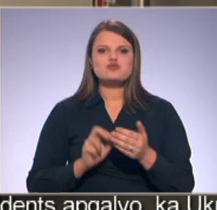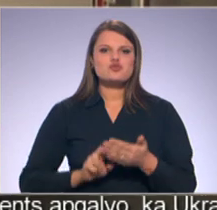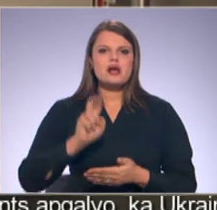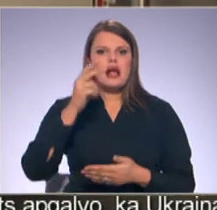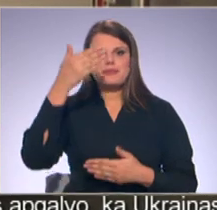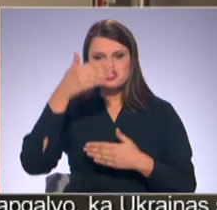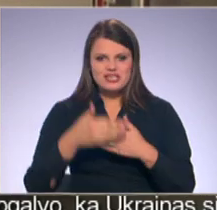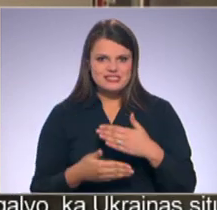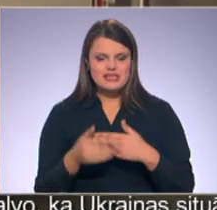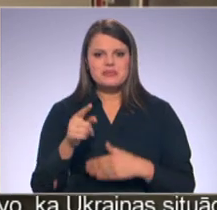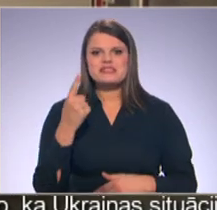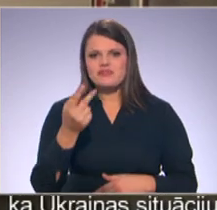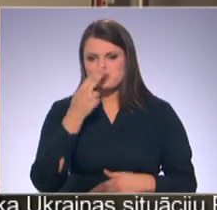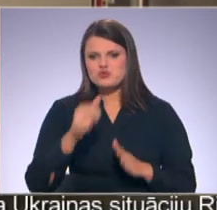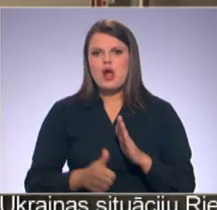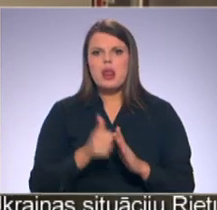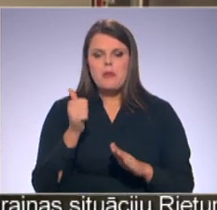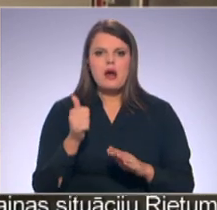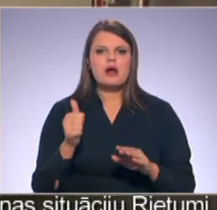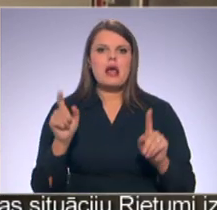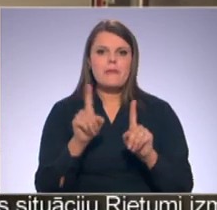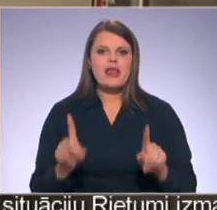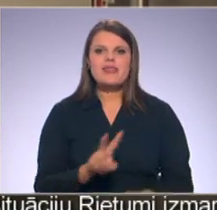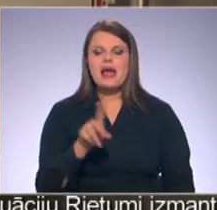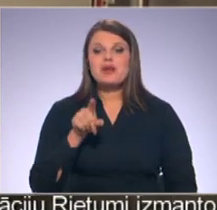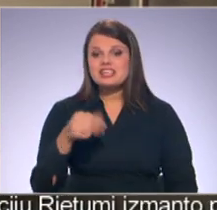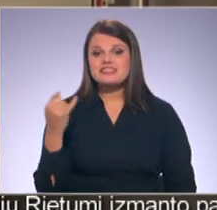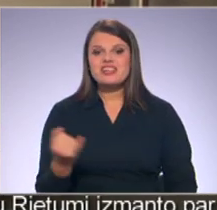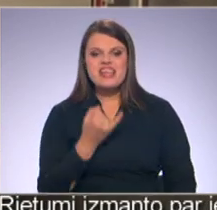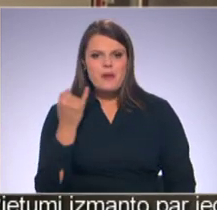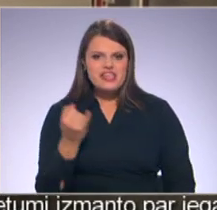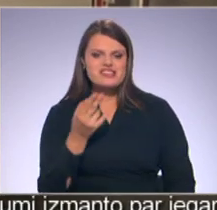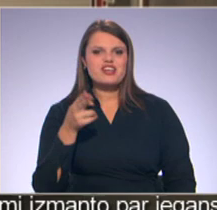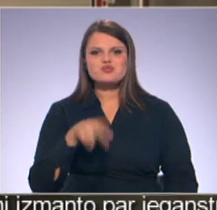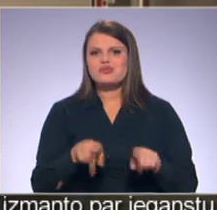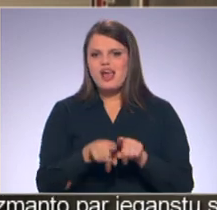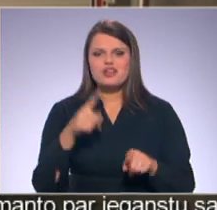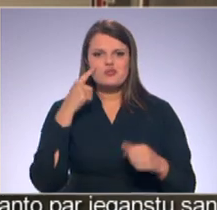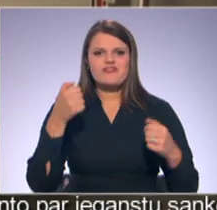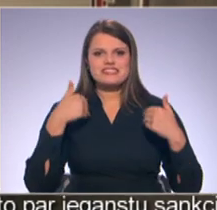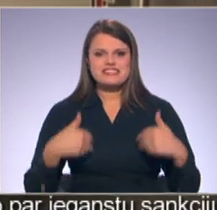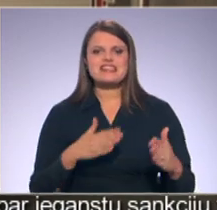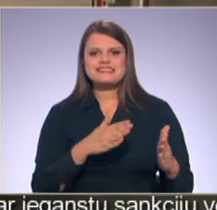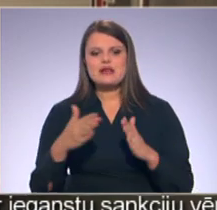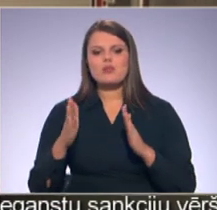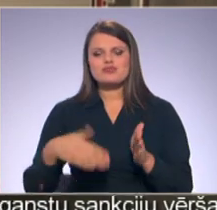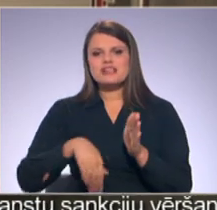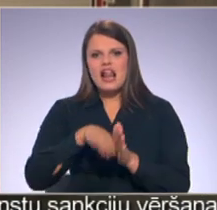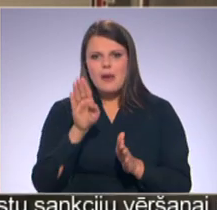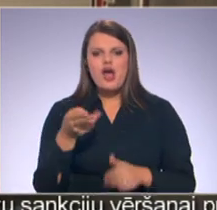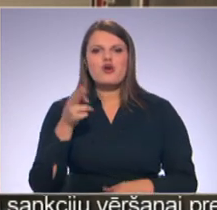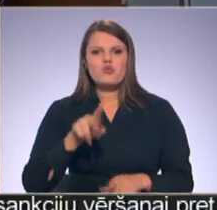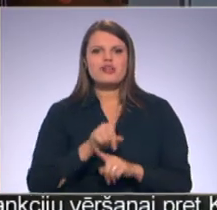Tās jau personāli viens no vislabākajām lietām, kas viņiem interesēja. Tagad arī es domāju, ka fiziskā sagatava būs stipri labāka un